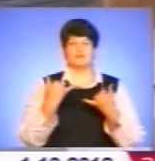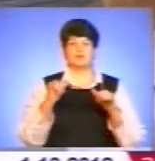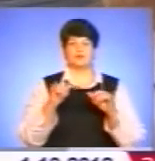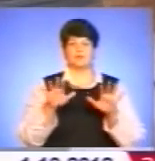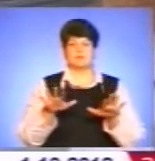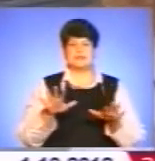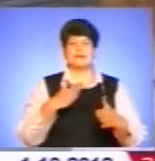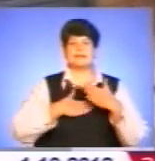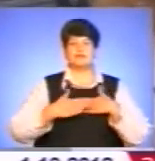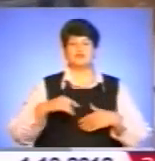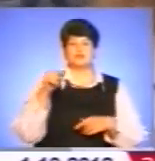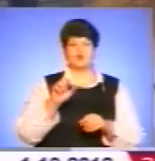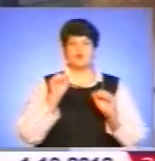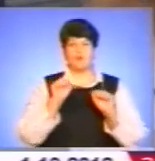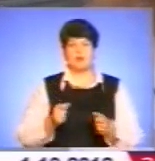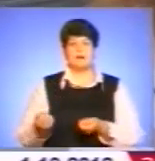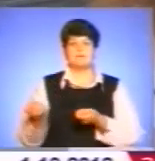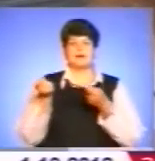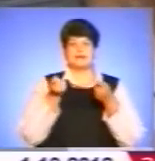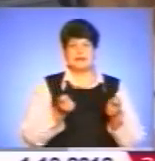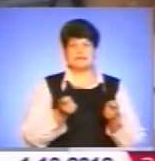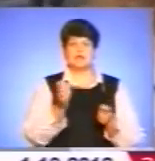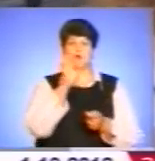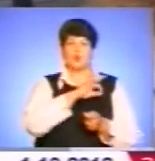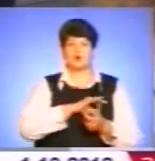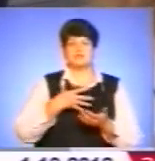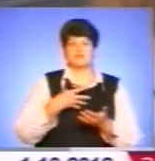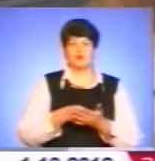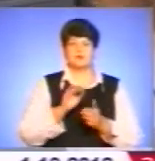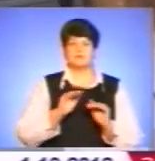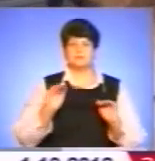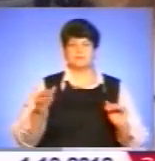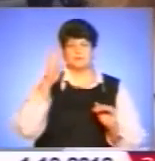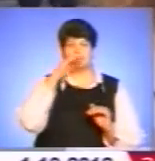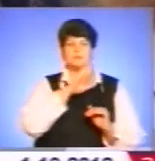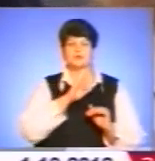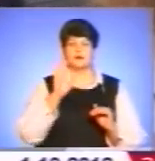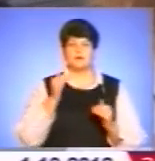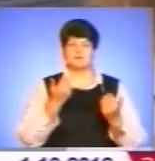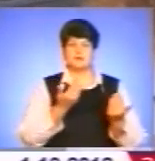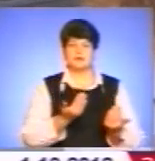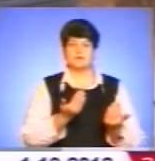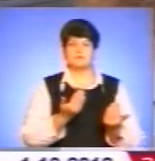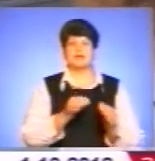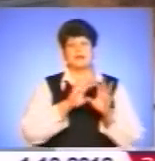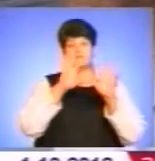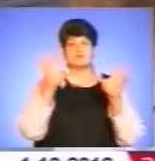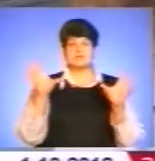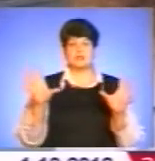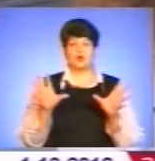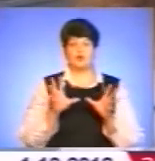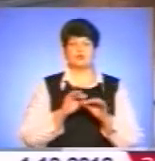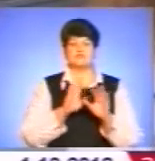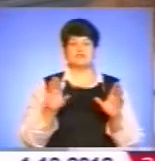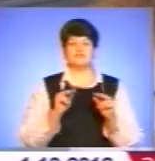Тішуся з того, що могла принести справді користь своїм учням, їхнім батькам. Ну і, напевно, в цілому, якщо так всіх вчителів